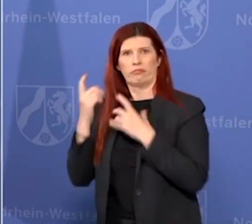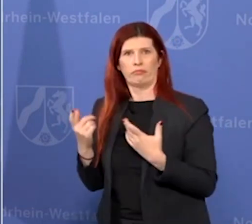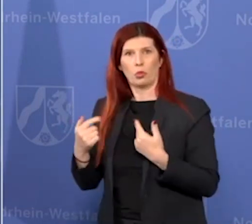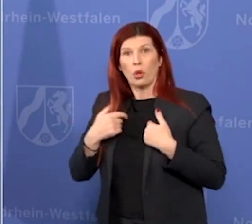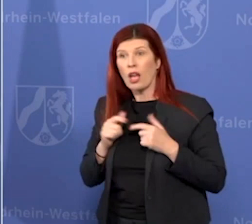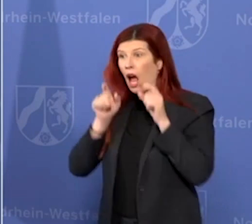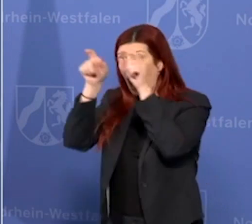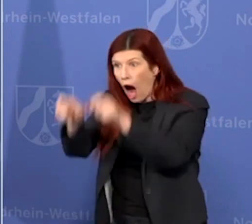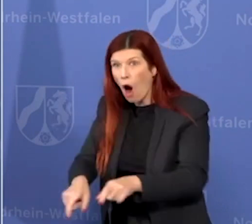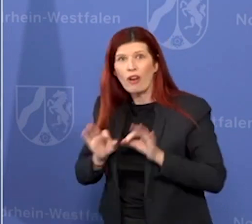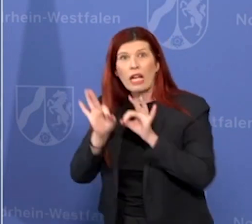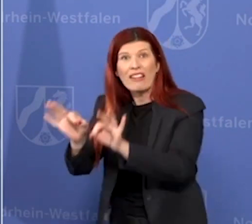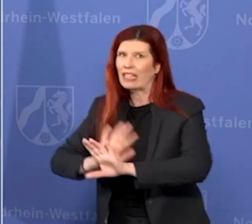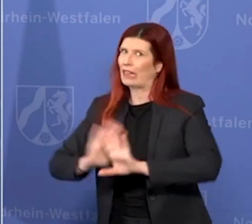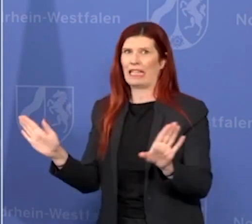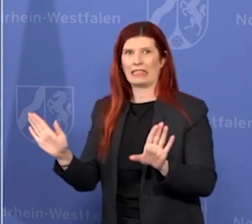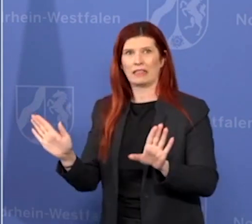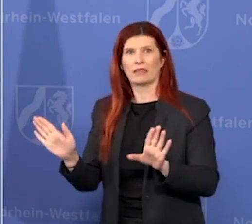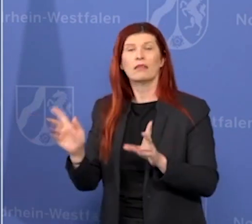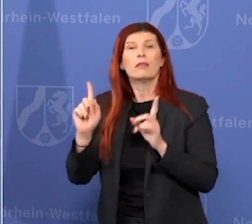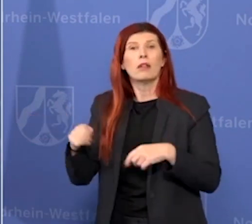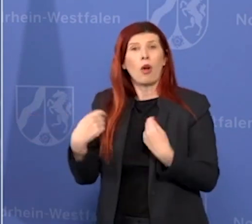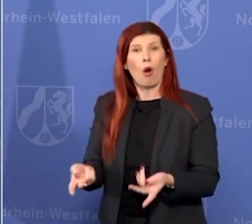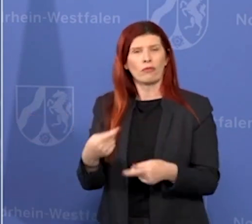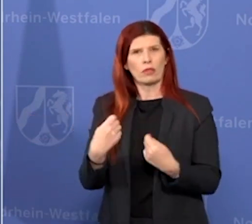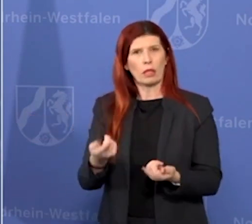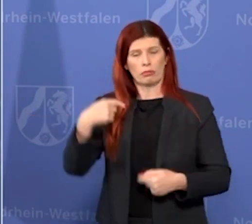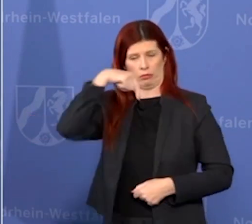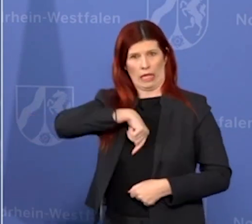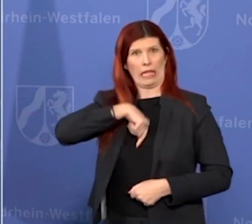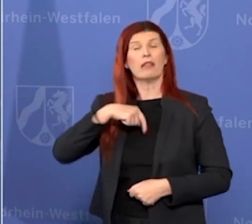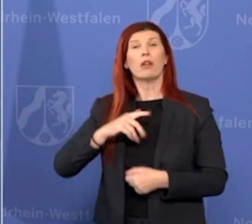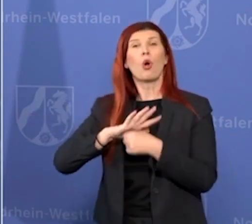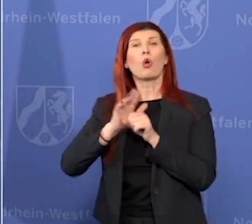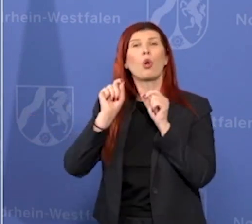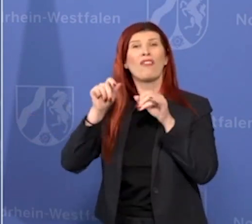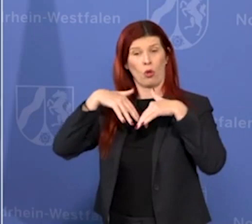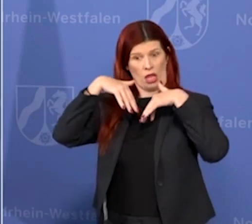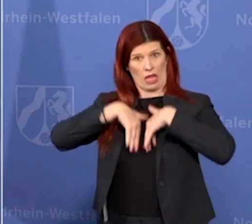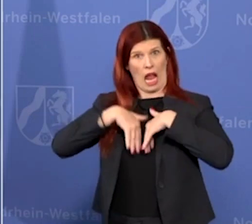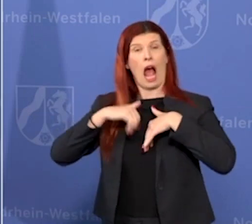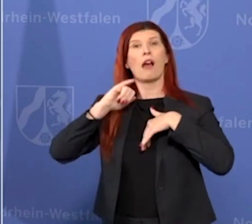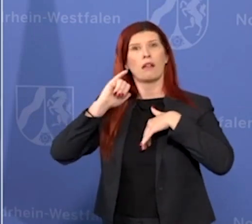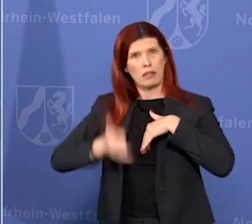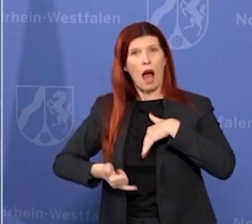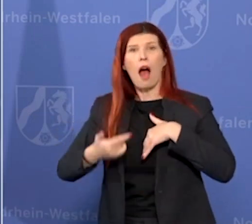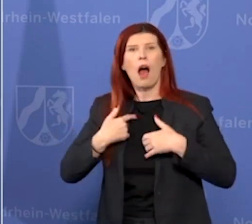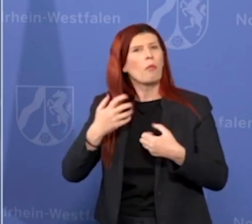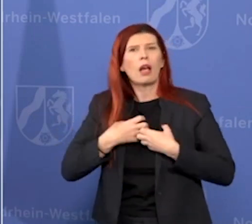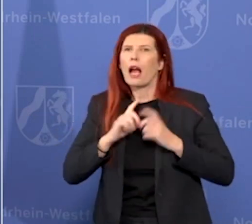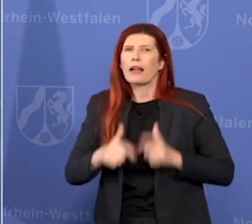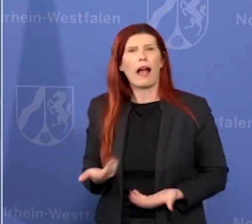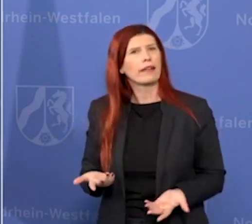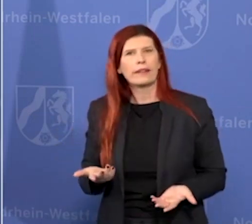schützen. Vor allem bei einer Erkrankung, die oft symptomfrei ist. Also manch einer mag infektiös sein, andere infizieren